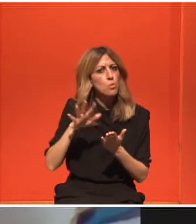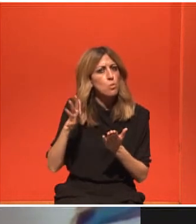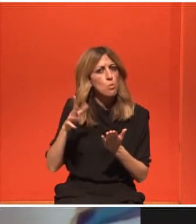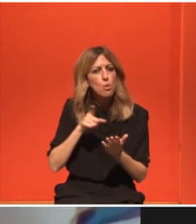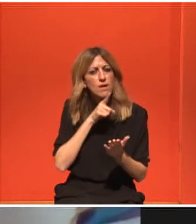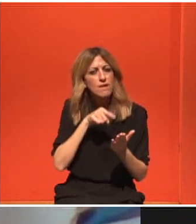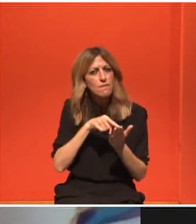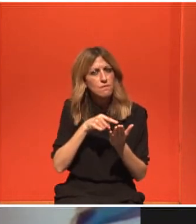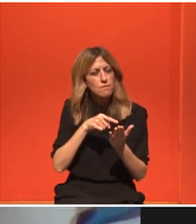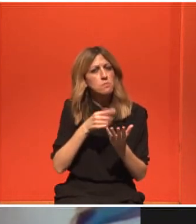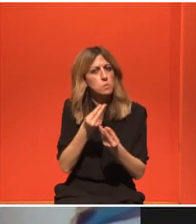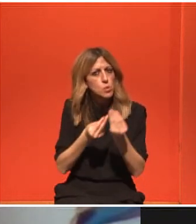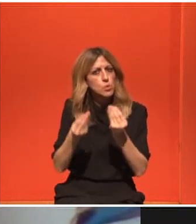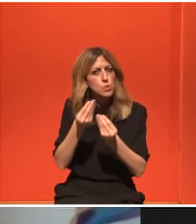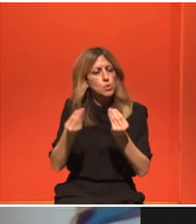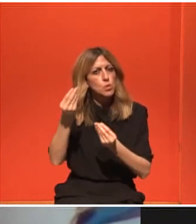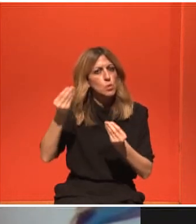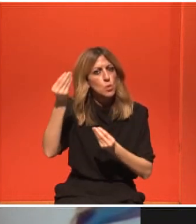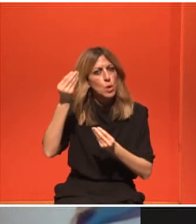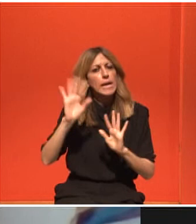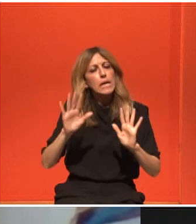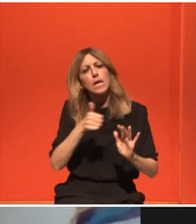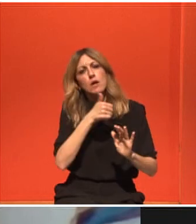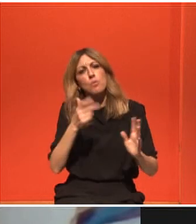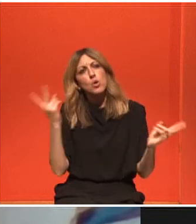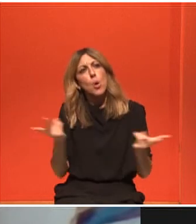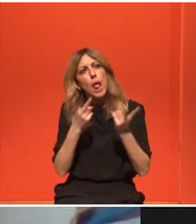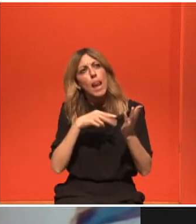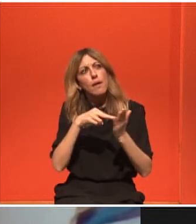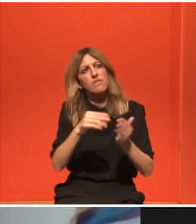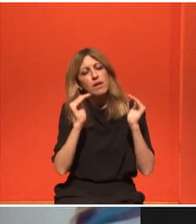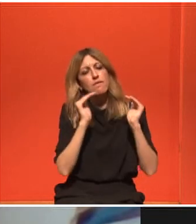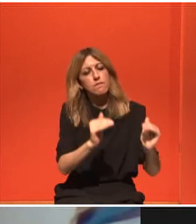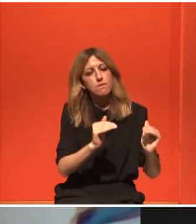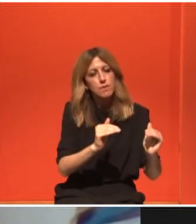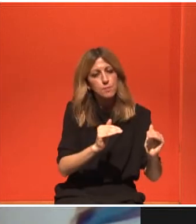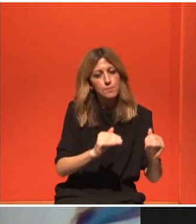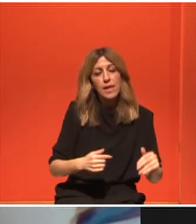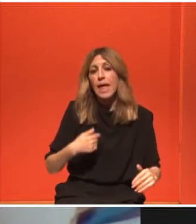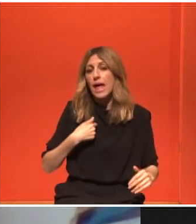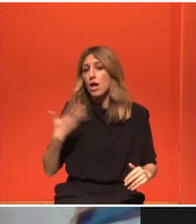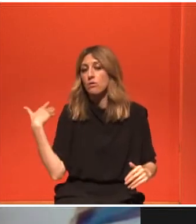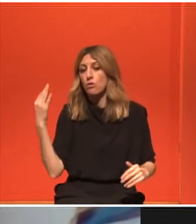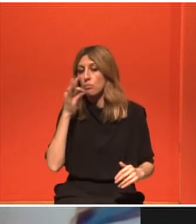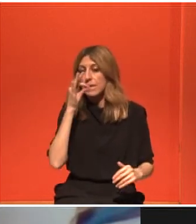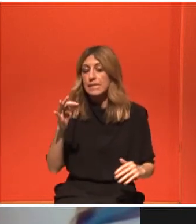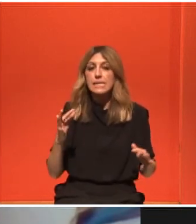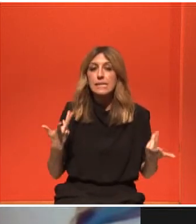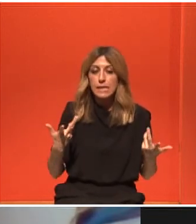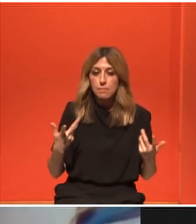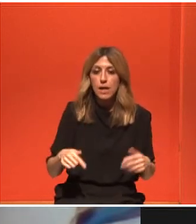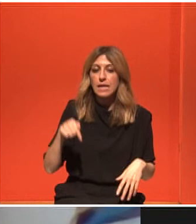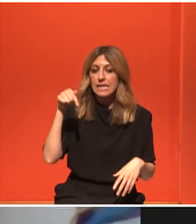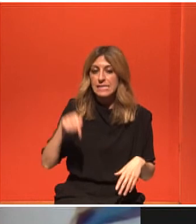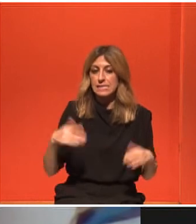πιο έντονο. Και προφανώς αυτό που λέμε comfort zone είναι τι είμαστε σήμερα ανάλογα με τη